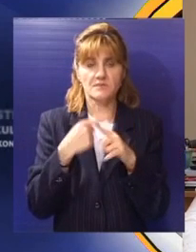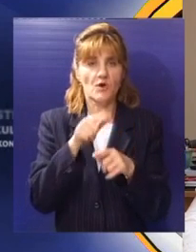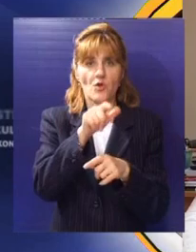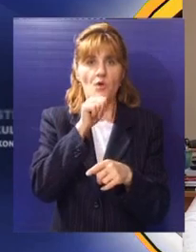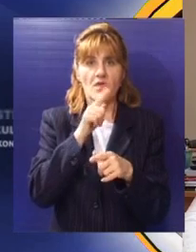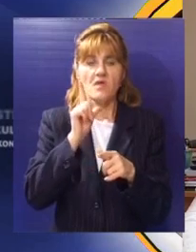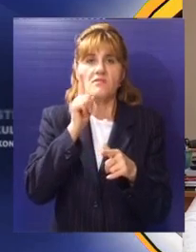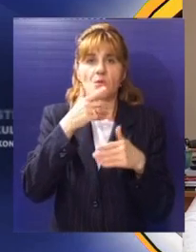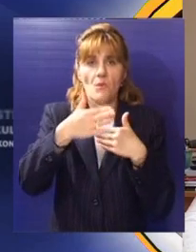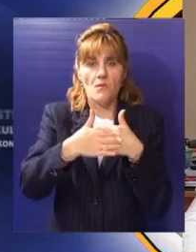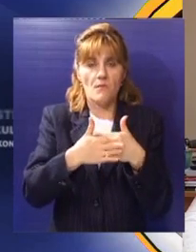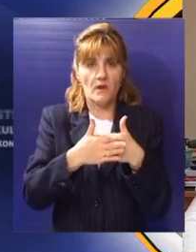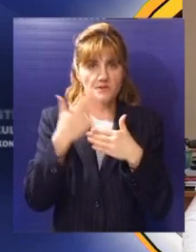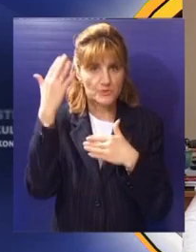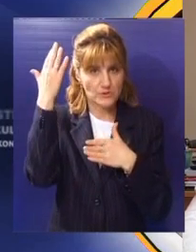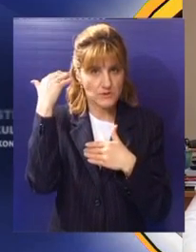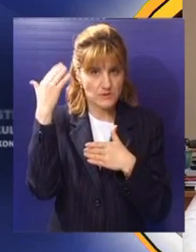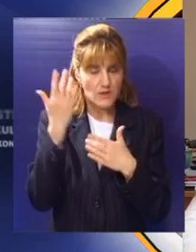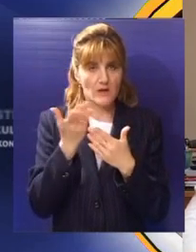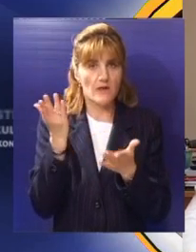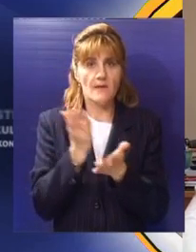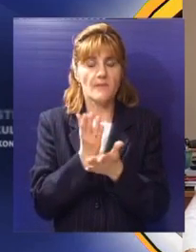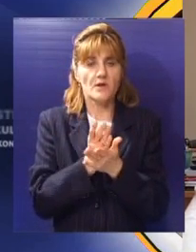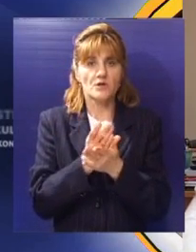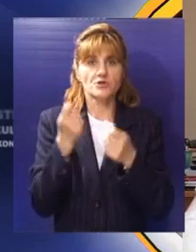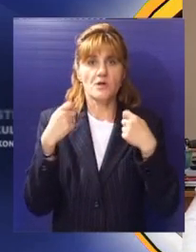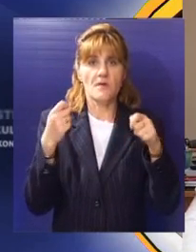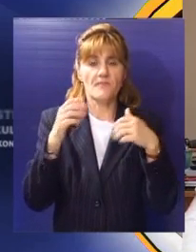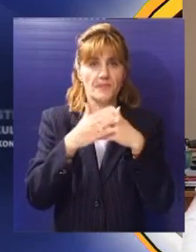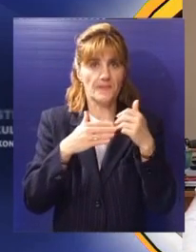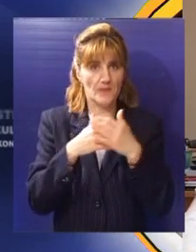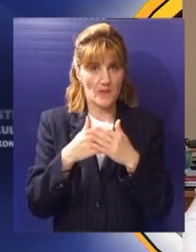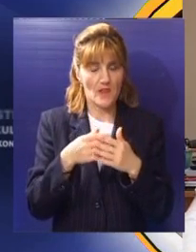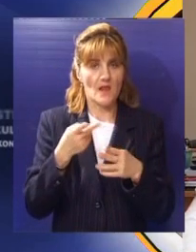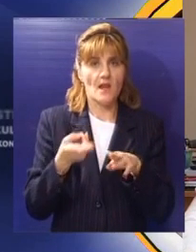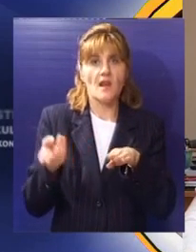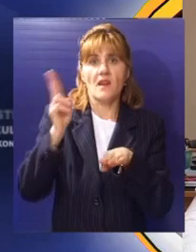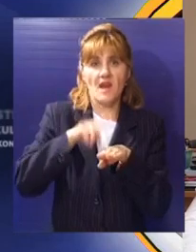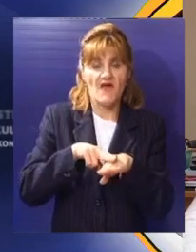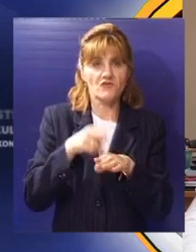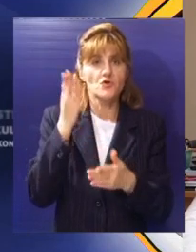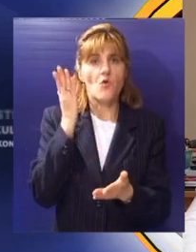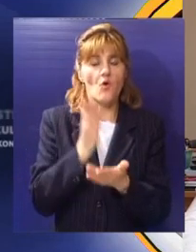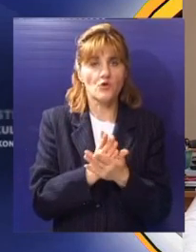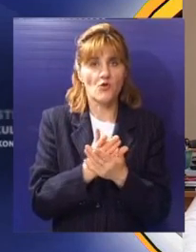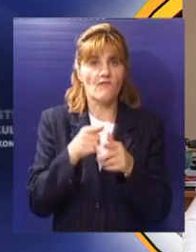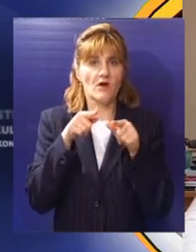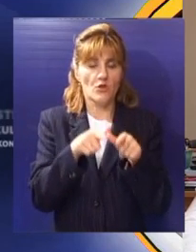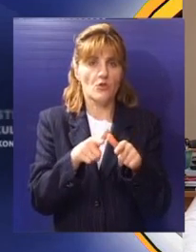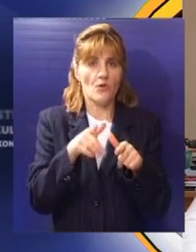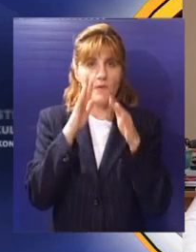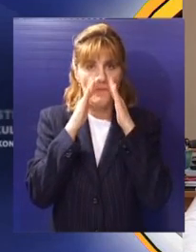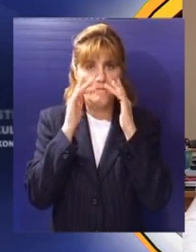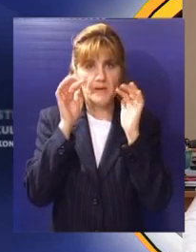Orom najbliže naseje lokacije koja najviše odgovara za izgradnju